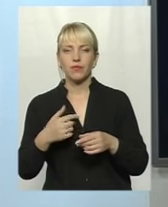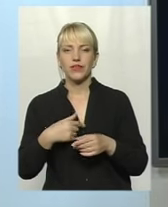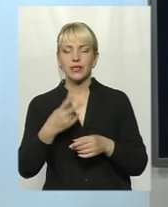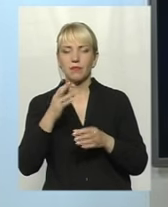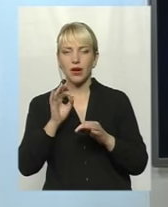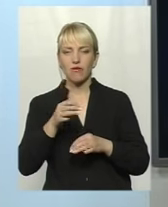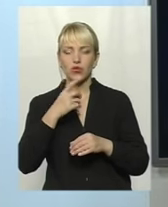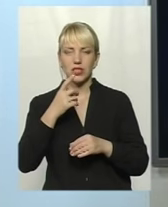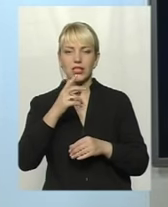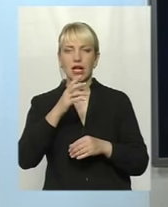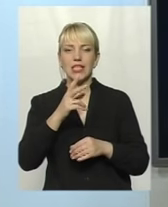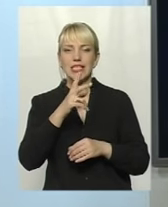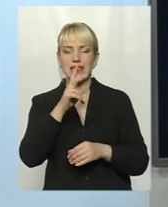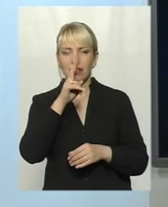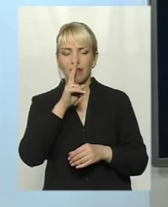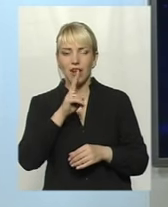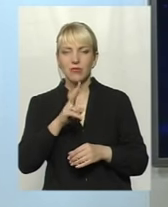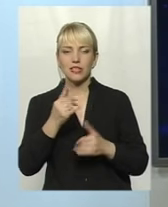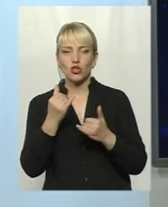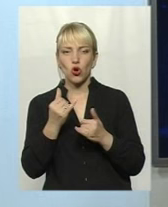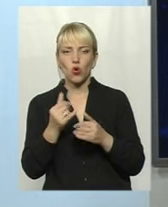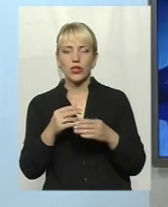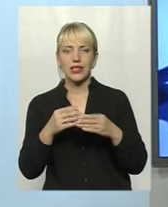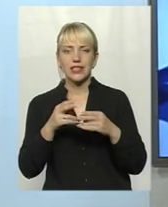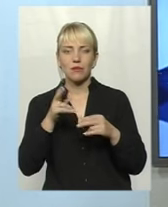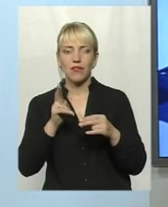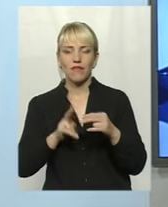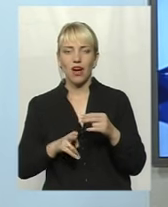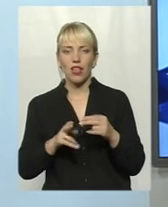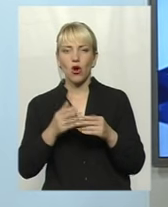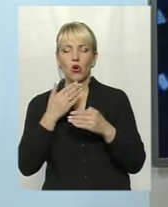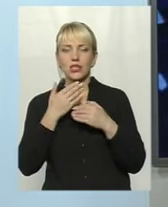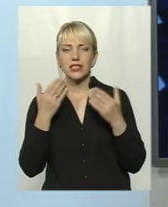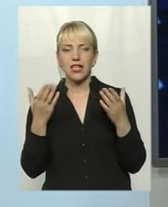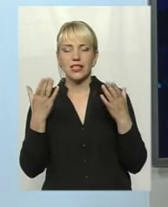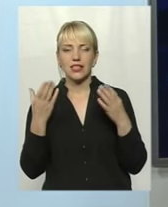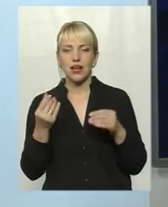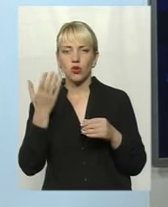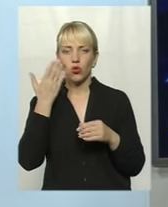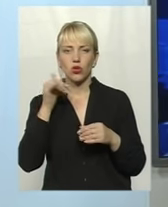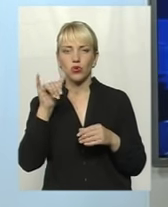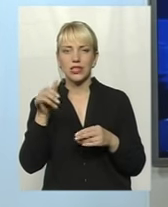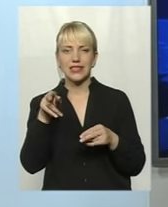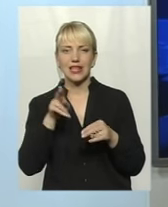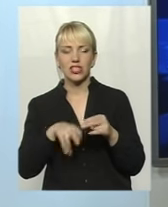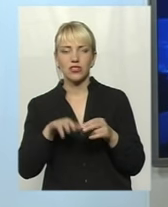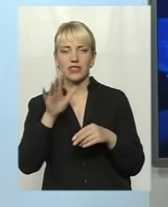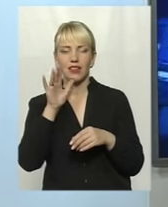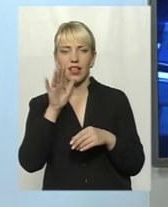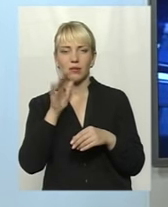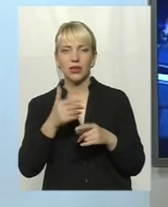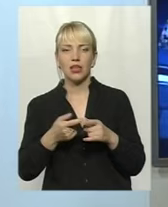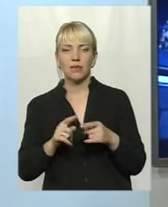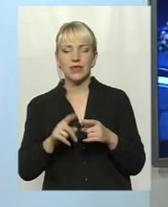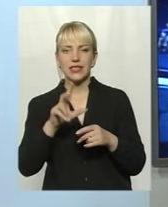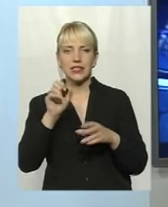правильно, Олег Маркосов, що сьогодні спливає останній день, коли їм закінчили термін. Ми їм за два місяці відповідаємо законодавство, трудового